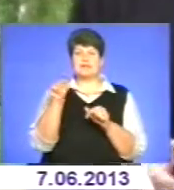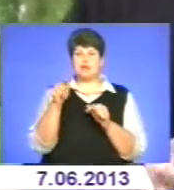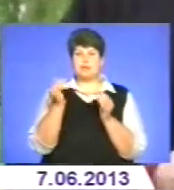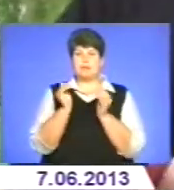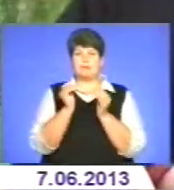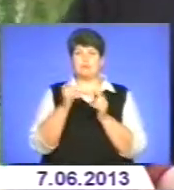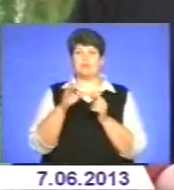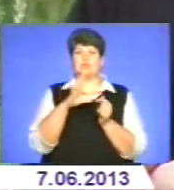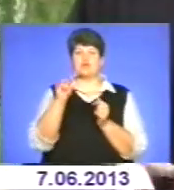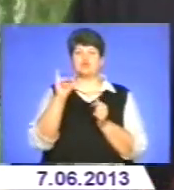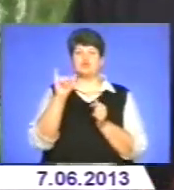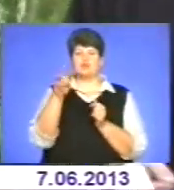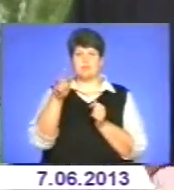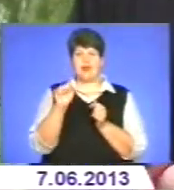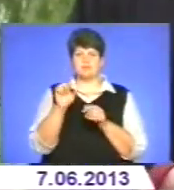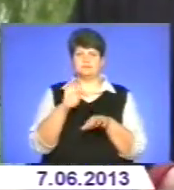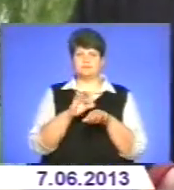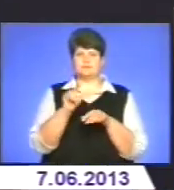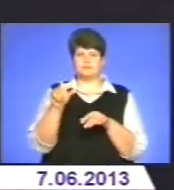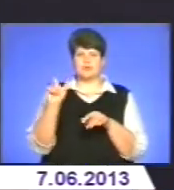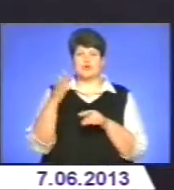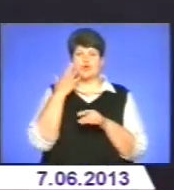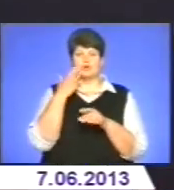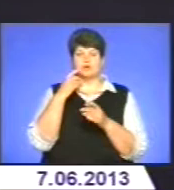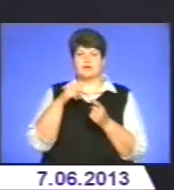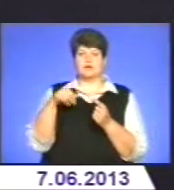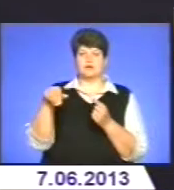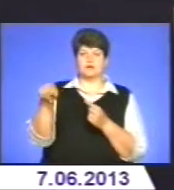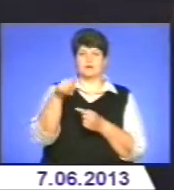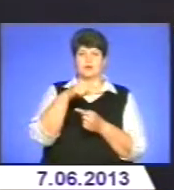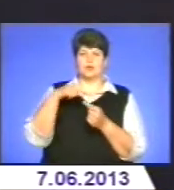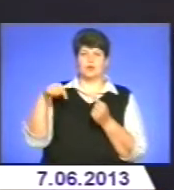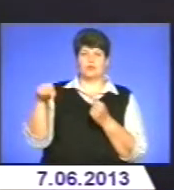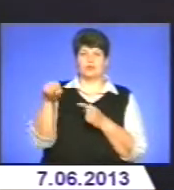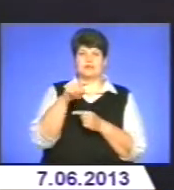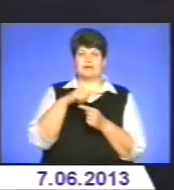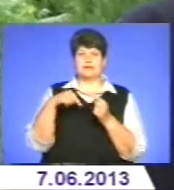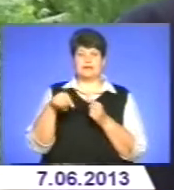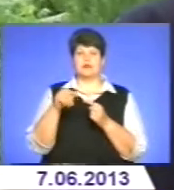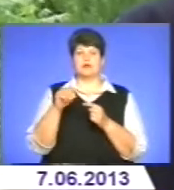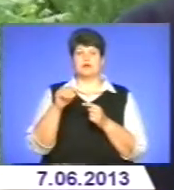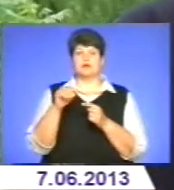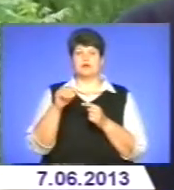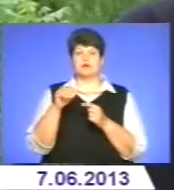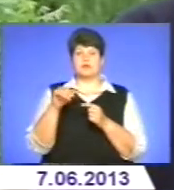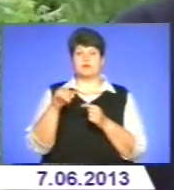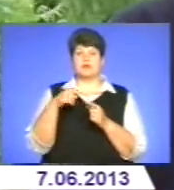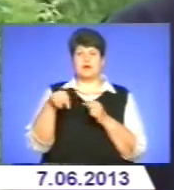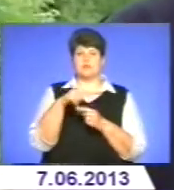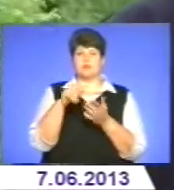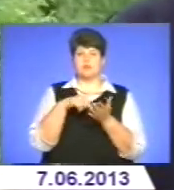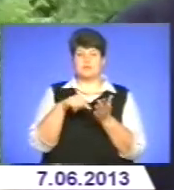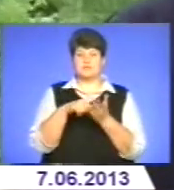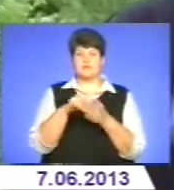лютувала епідемія чуми. Коли навколо нього хресним ходом обнесли ікону, хвороба раптово зникла. Ця ікона допомагає, і дійсно